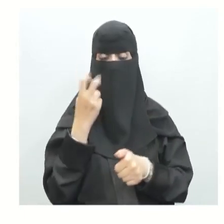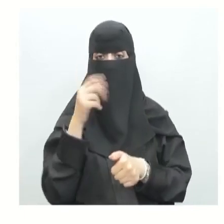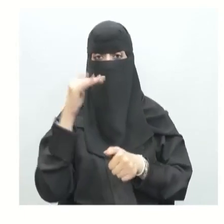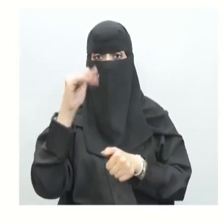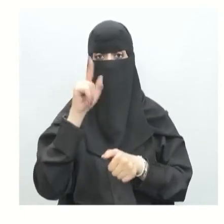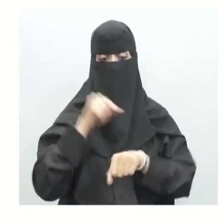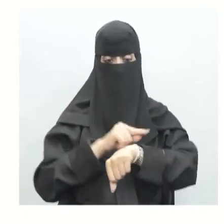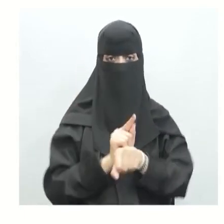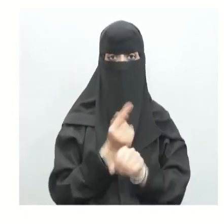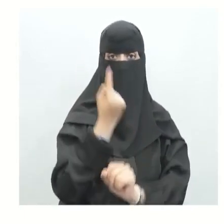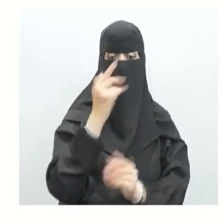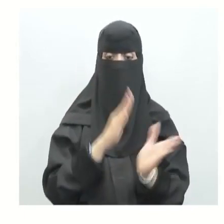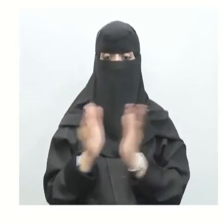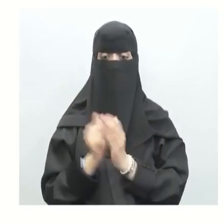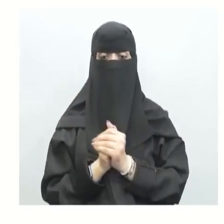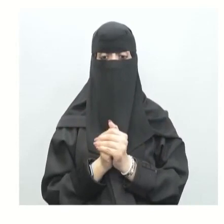الواحدة